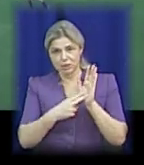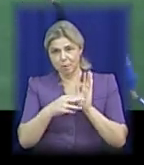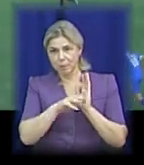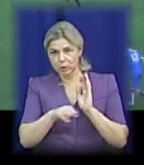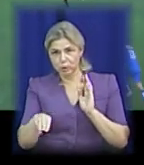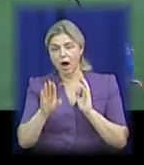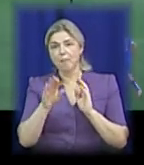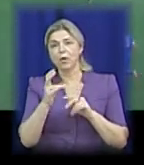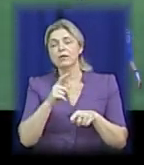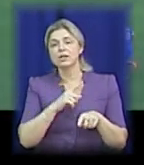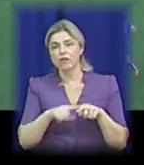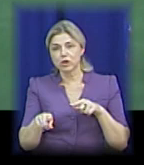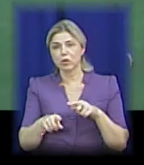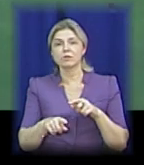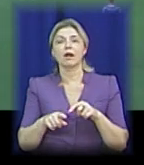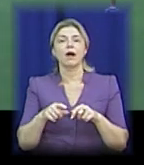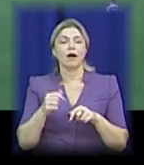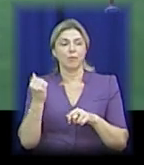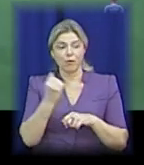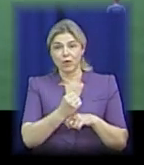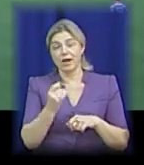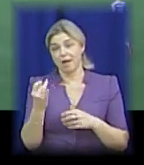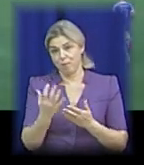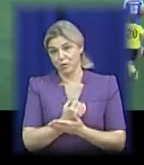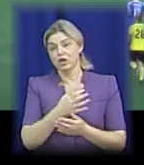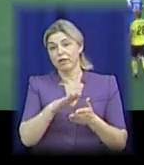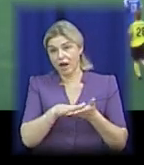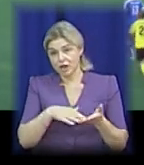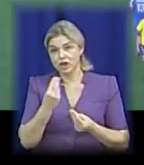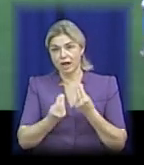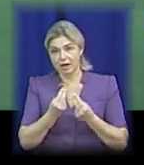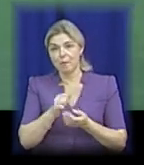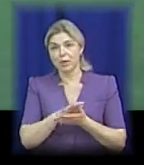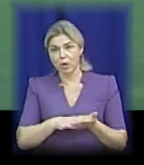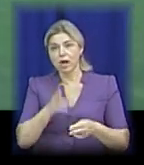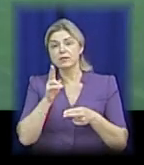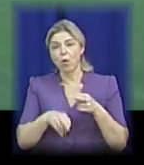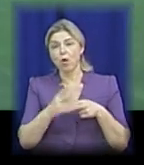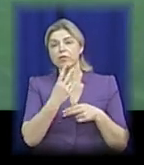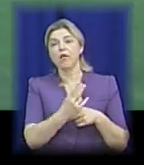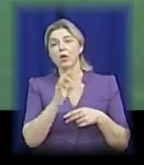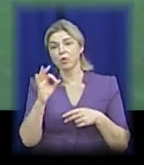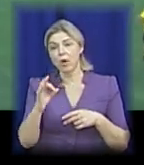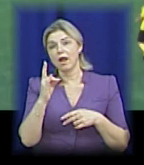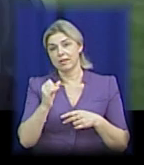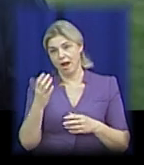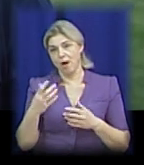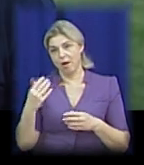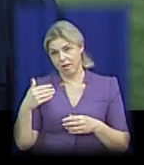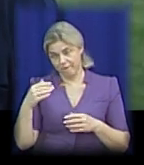швидкості обіграв захисника і відправив м'яч у сітку воріт кобри. Гра завершилася з рахунком 0-2 на користь Миколаєва.